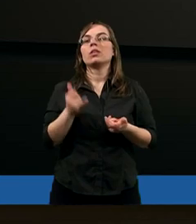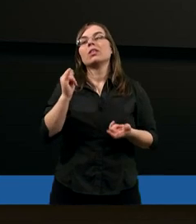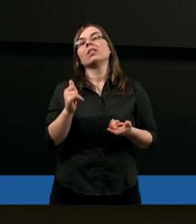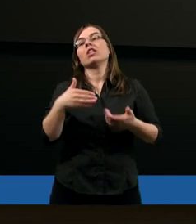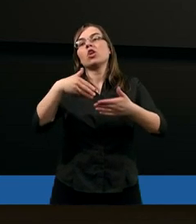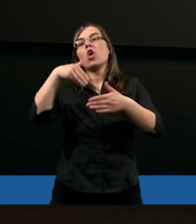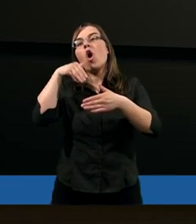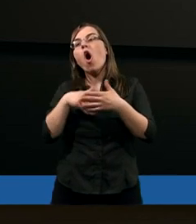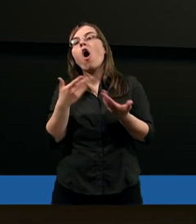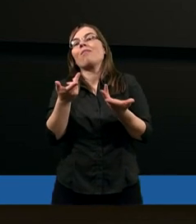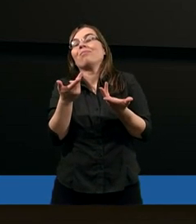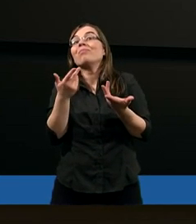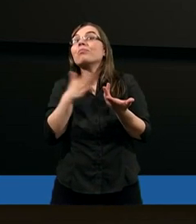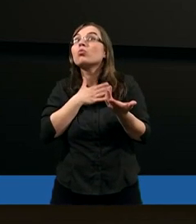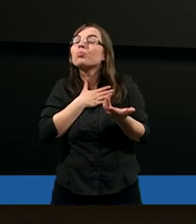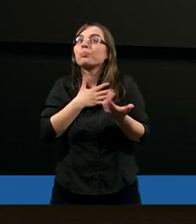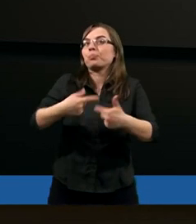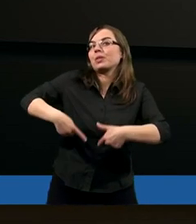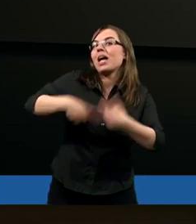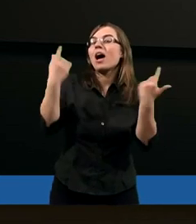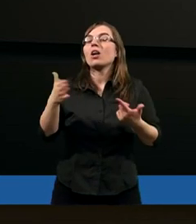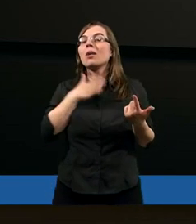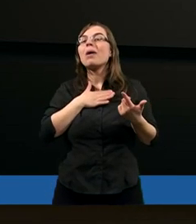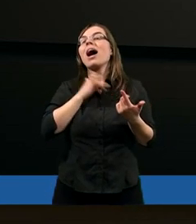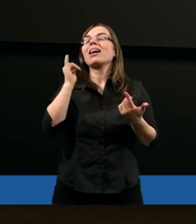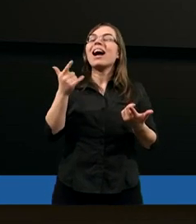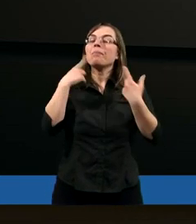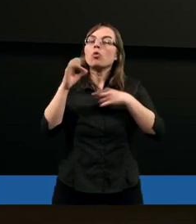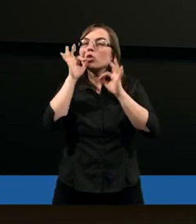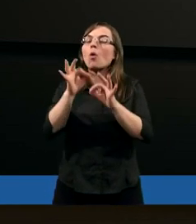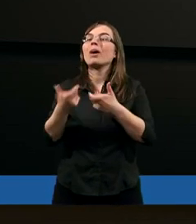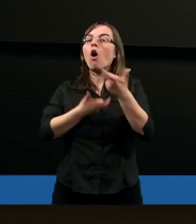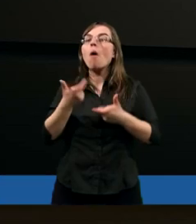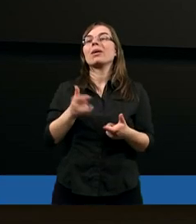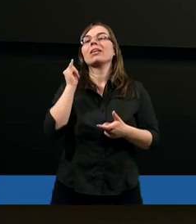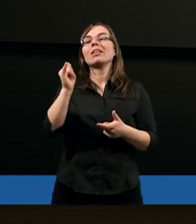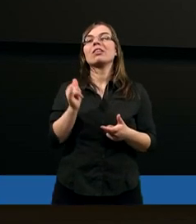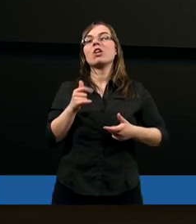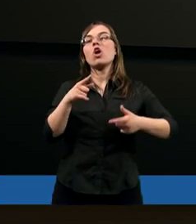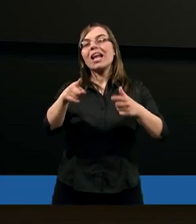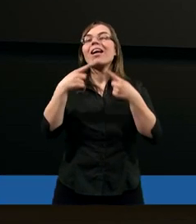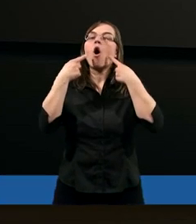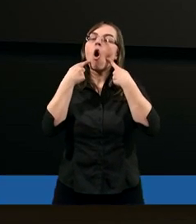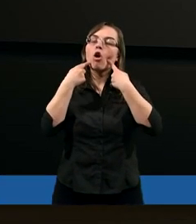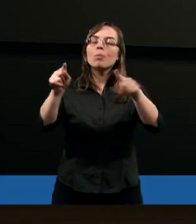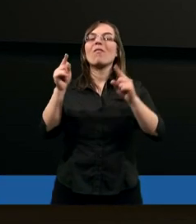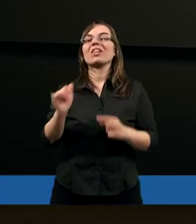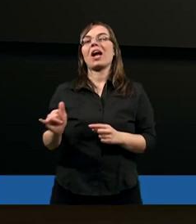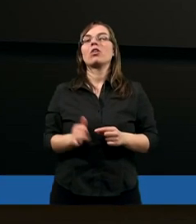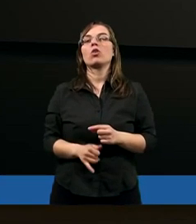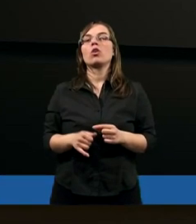schować przekonanie o tym, że ma się jakąś władzę, bo władza to jest także ponoszenie odpowiedzialności.